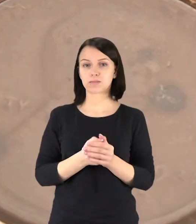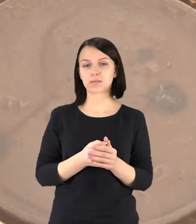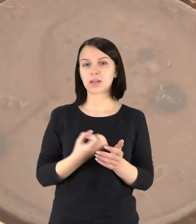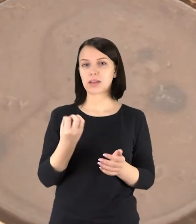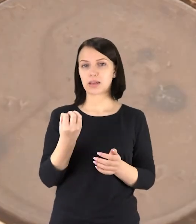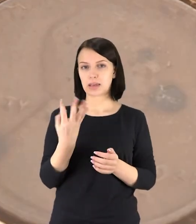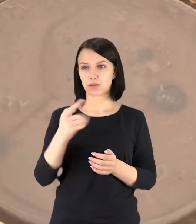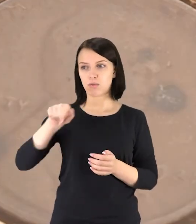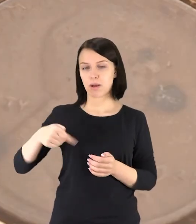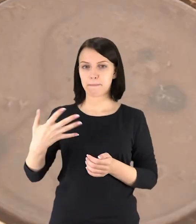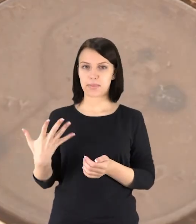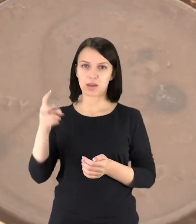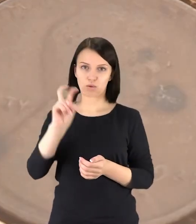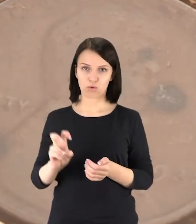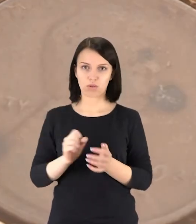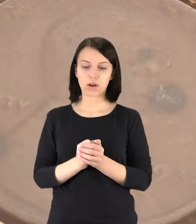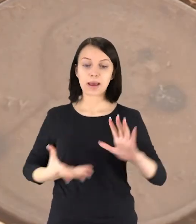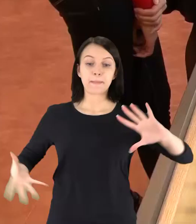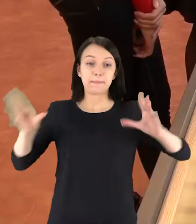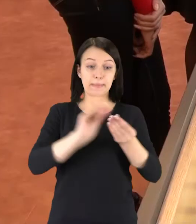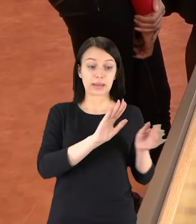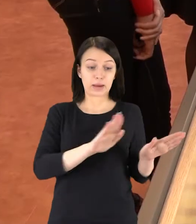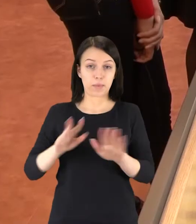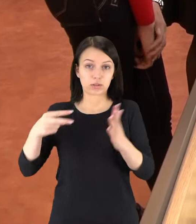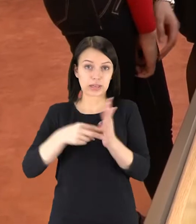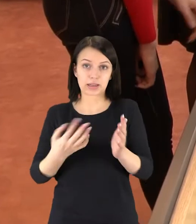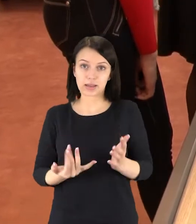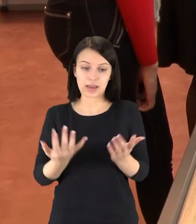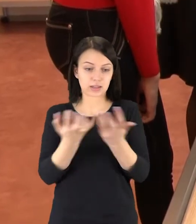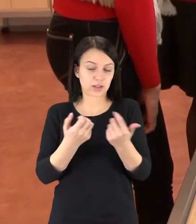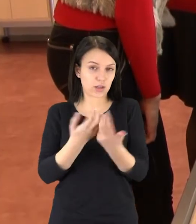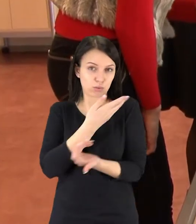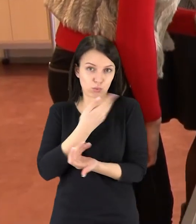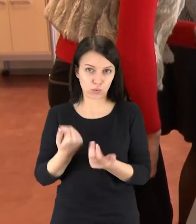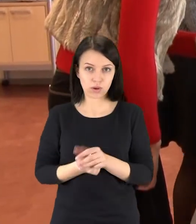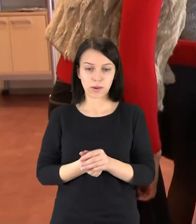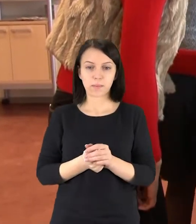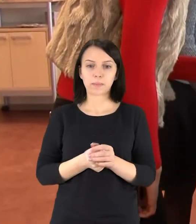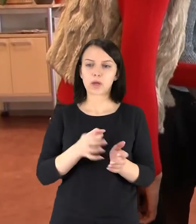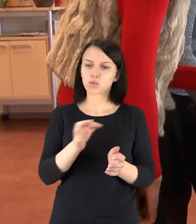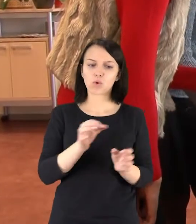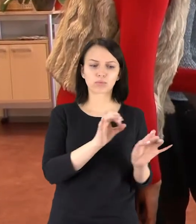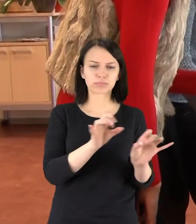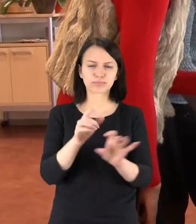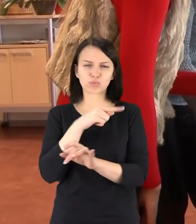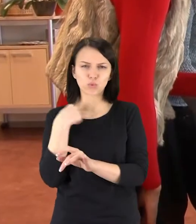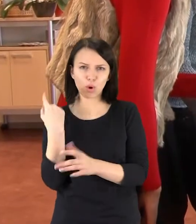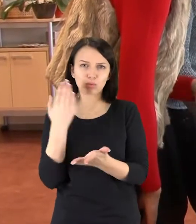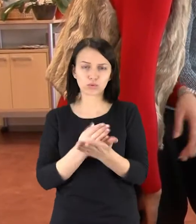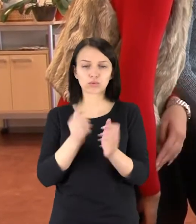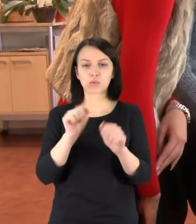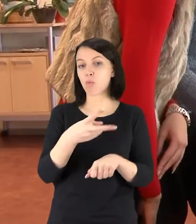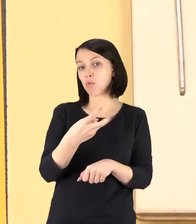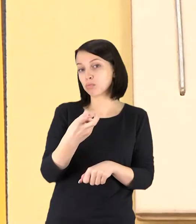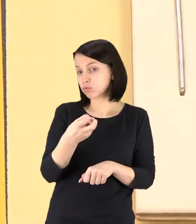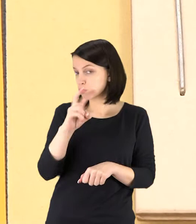,5 dolerio. Kol kas niekas nesiemė suskaičiuoti, kokiegi visos kolekcijos vertė. Tačiau, kadangi jo jamu netu tiek daug, jį galėtų